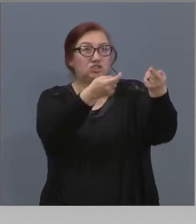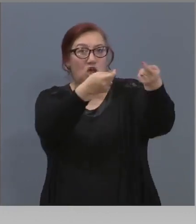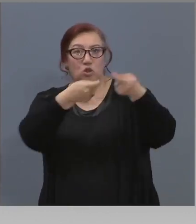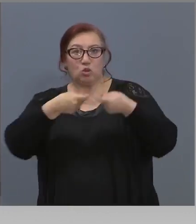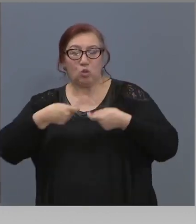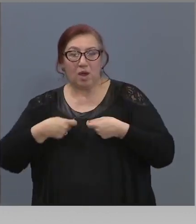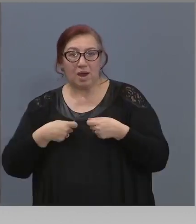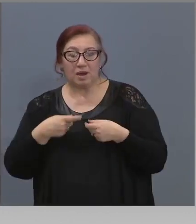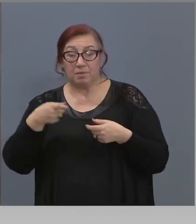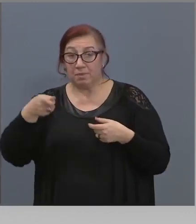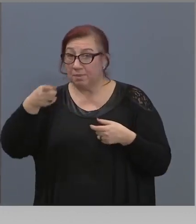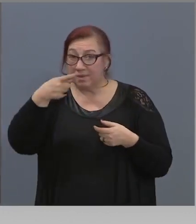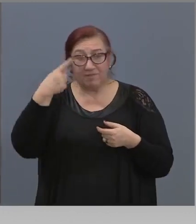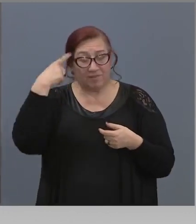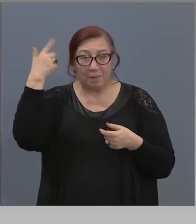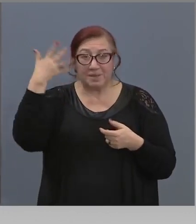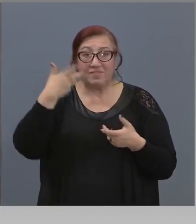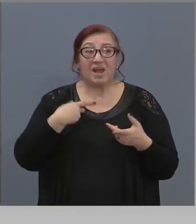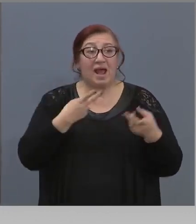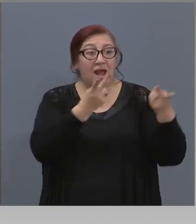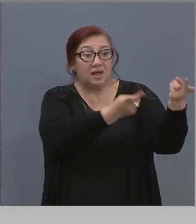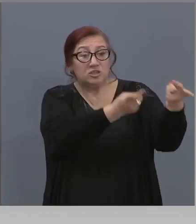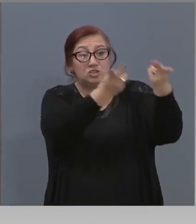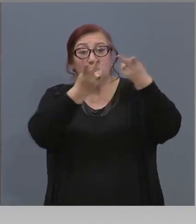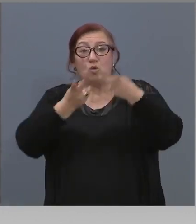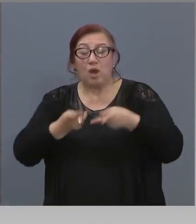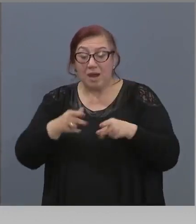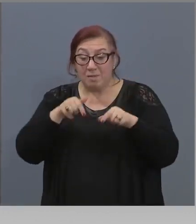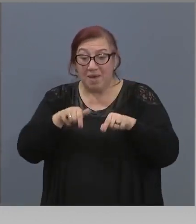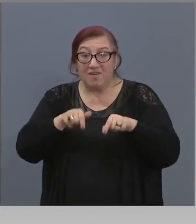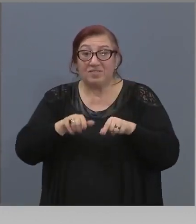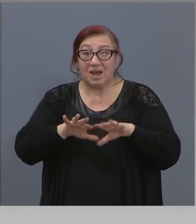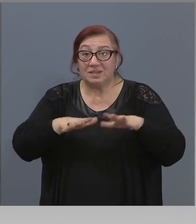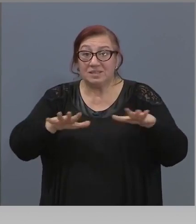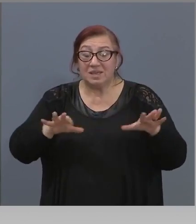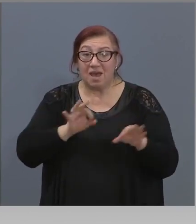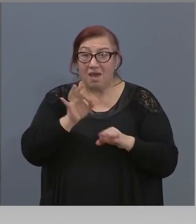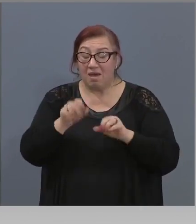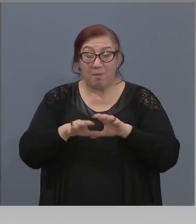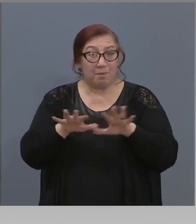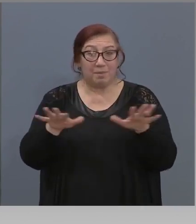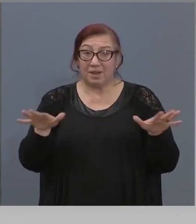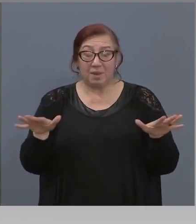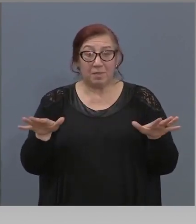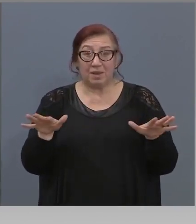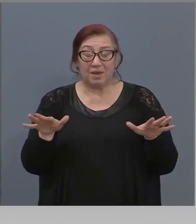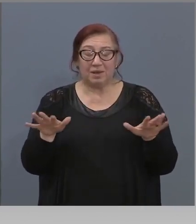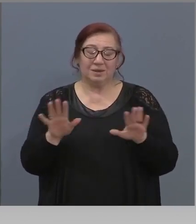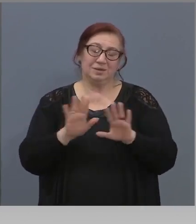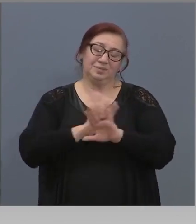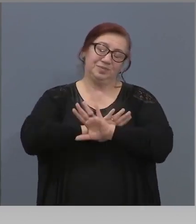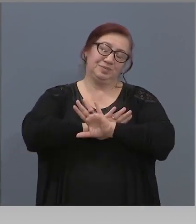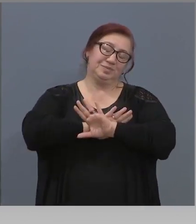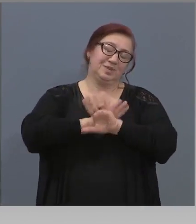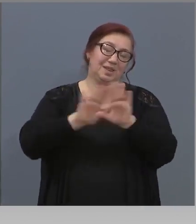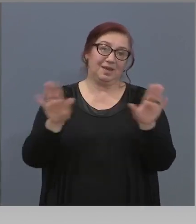как се докарва нещо в та епидемия. И стига